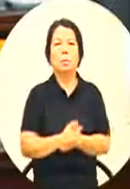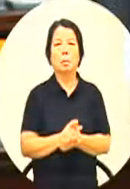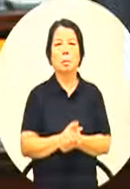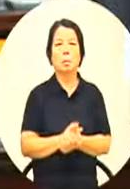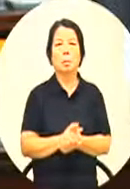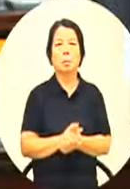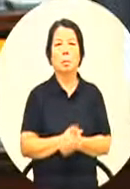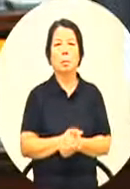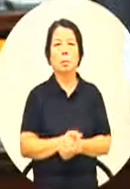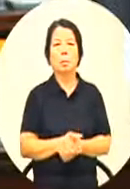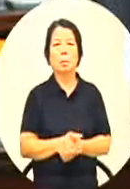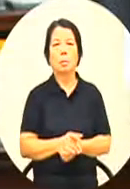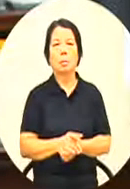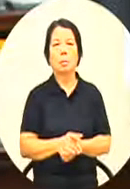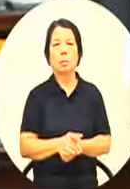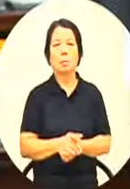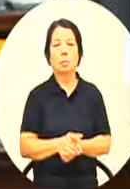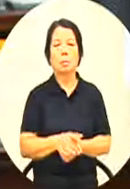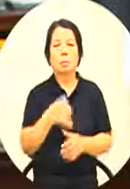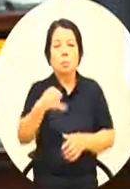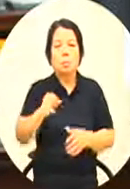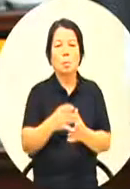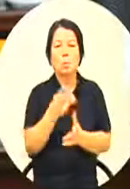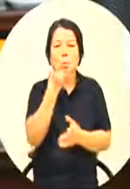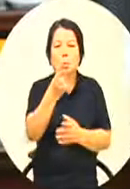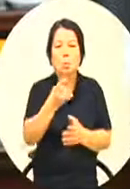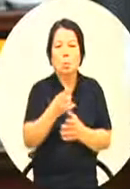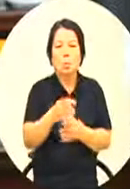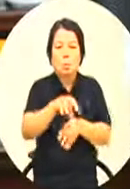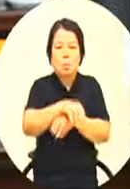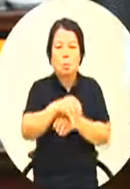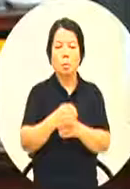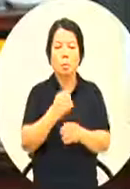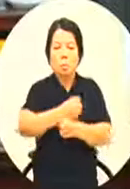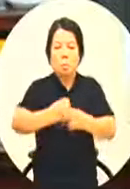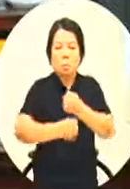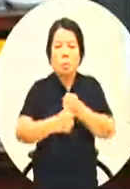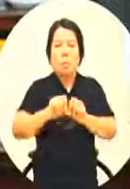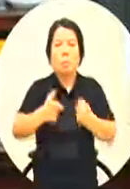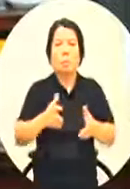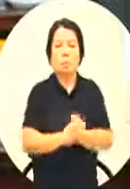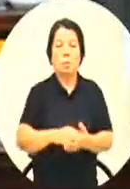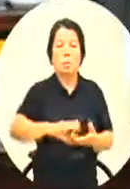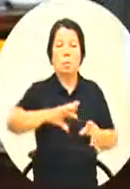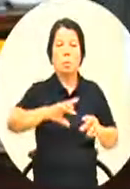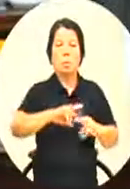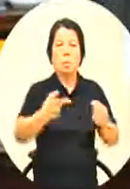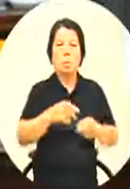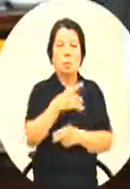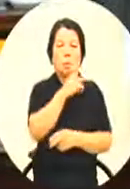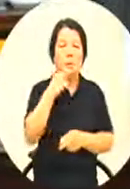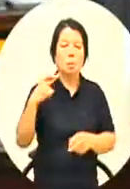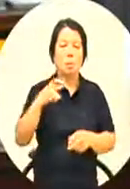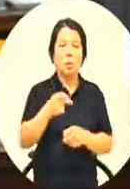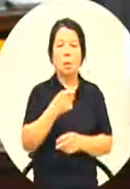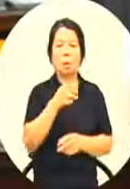不好因为他们的语言的结构跟他转换到英文他们那种舌头那